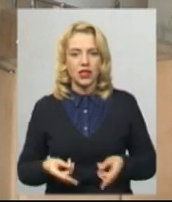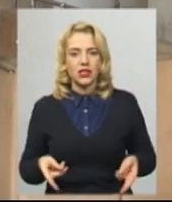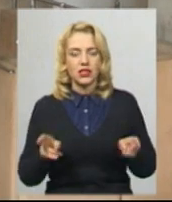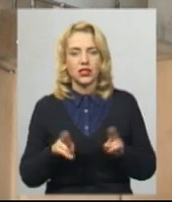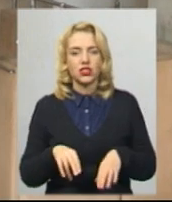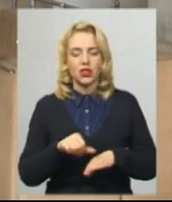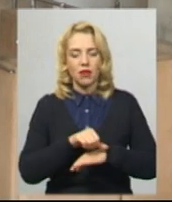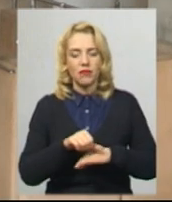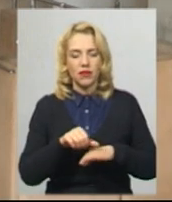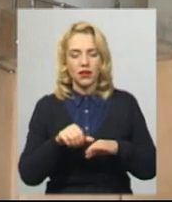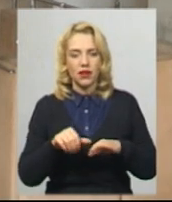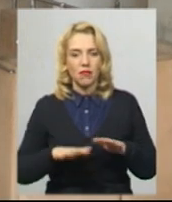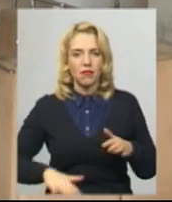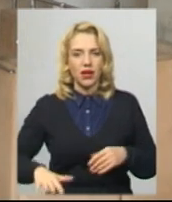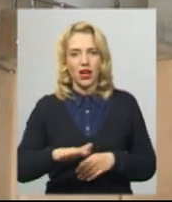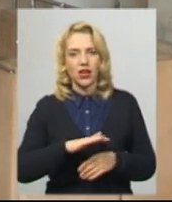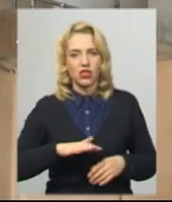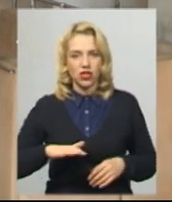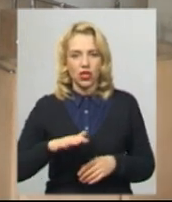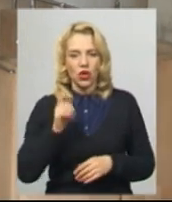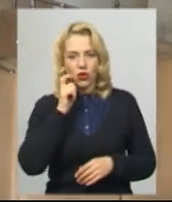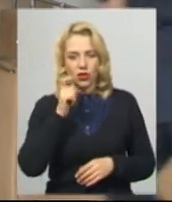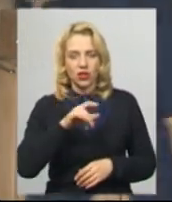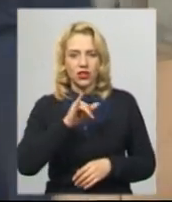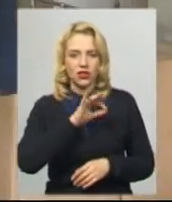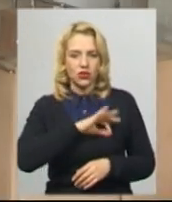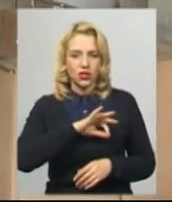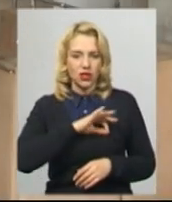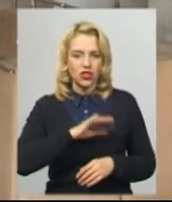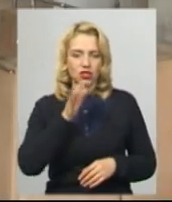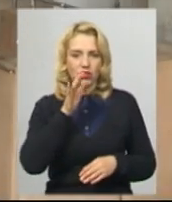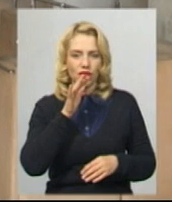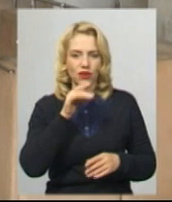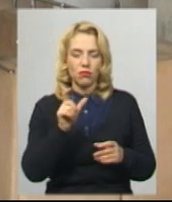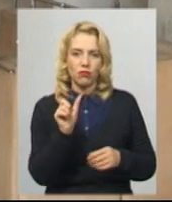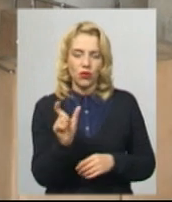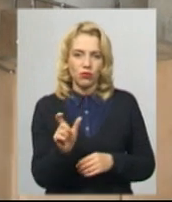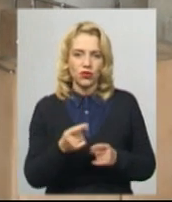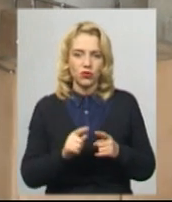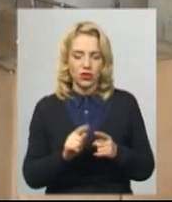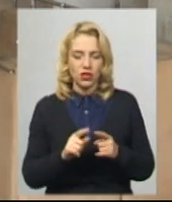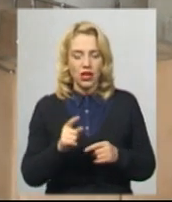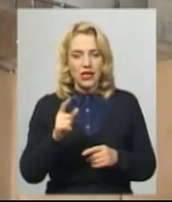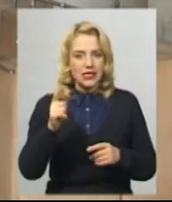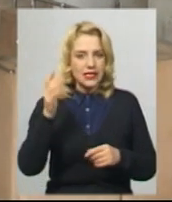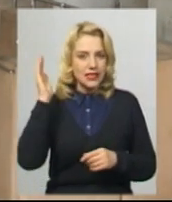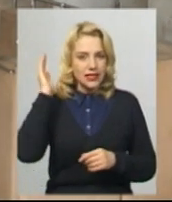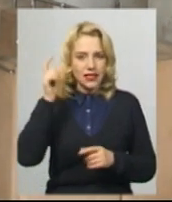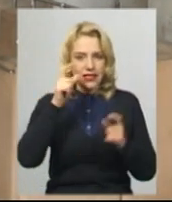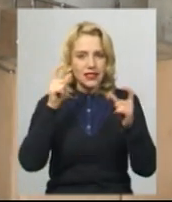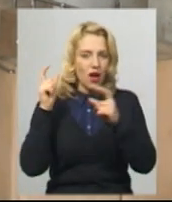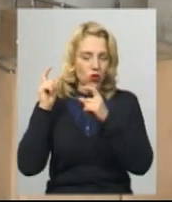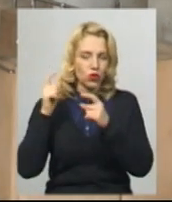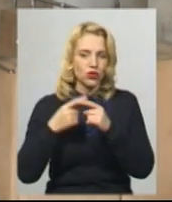України, скориставшись часовим проміжком. Але йому підозру оголосили заочно, також оголосили його в